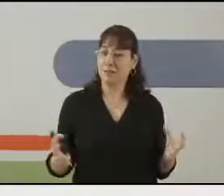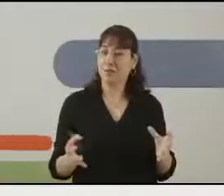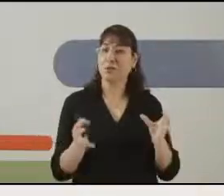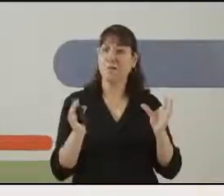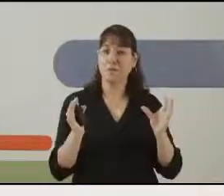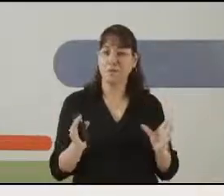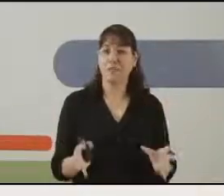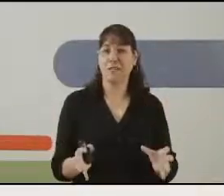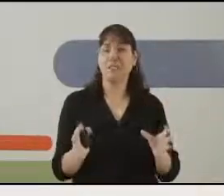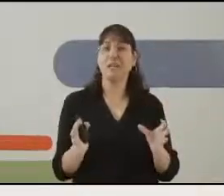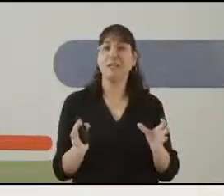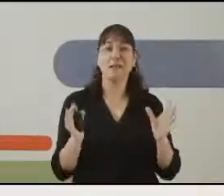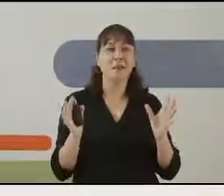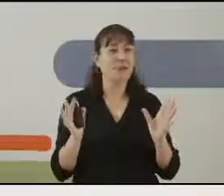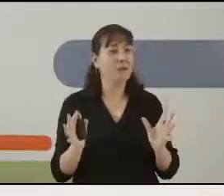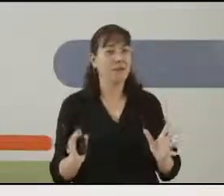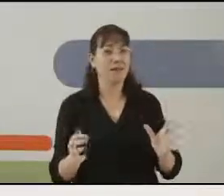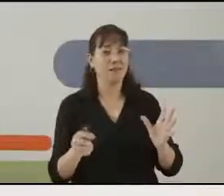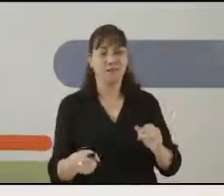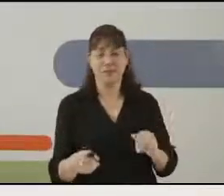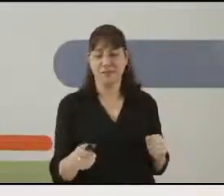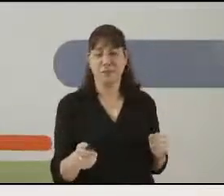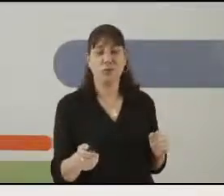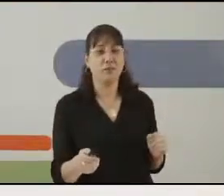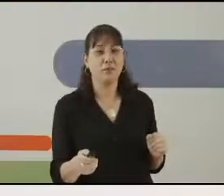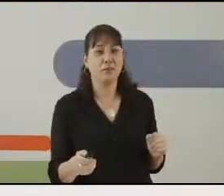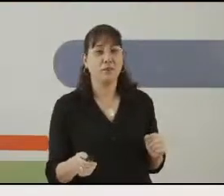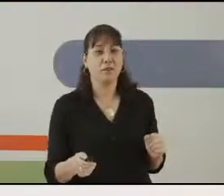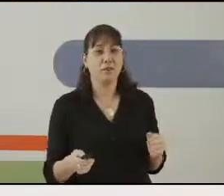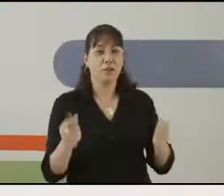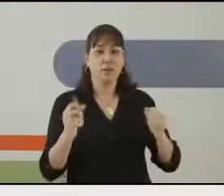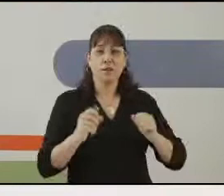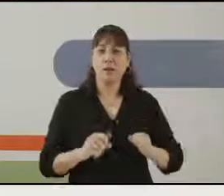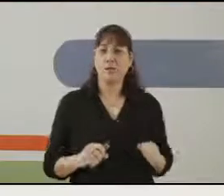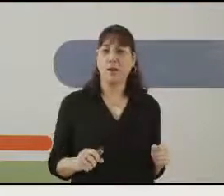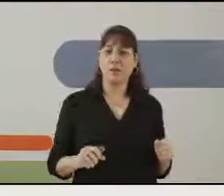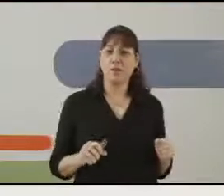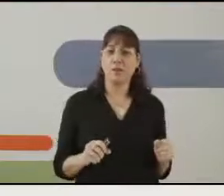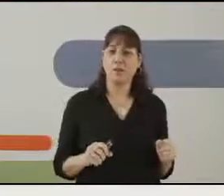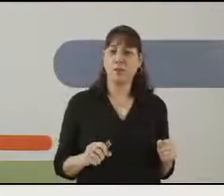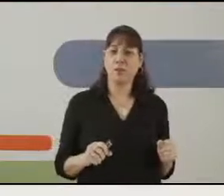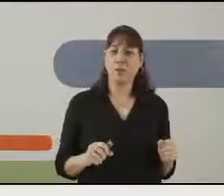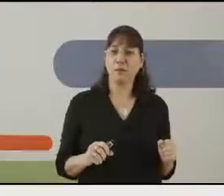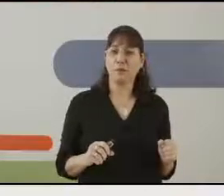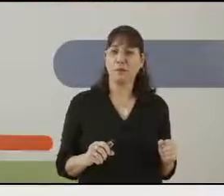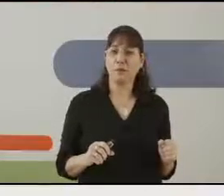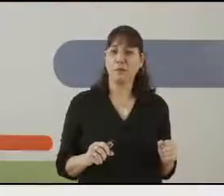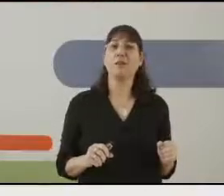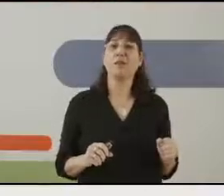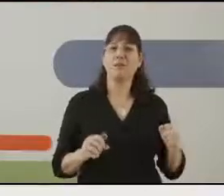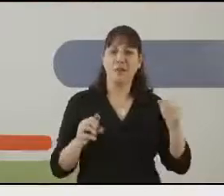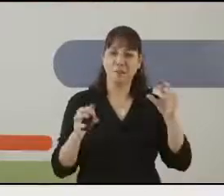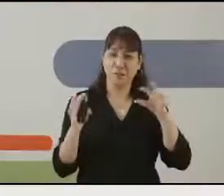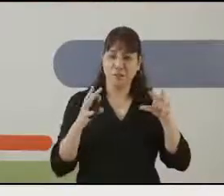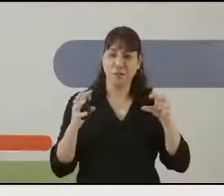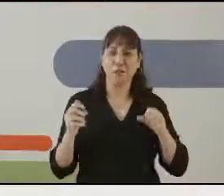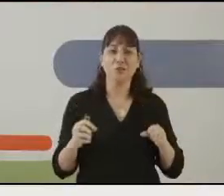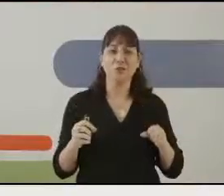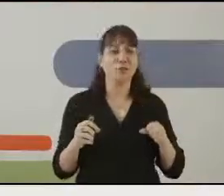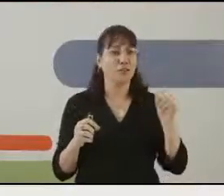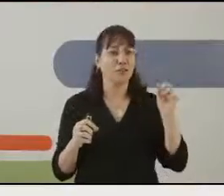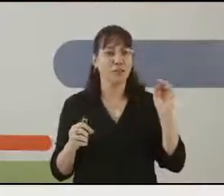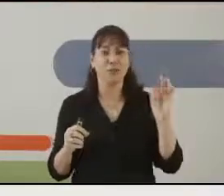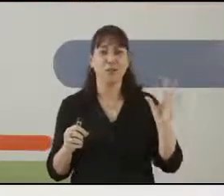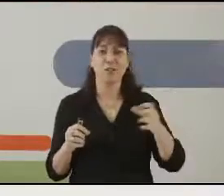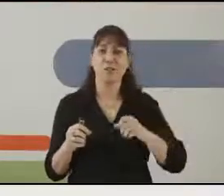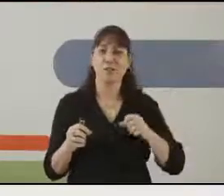צרפתי אותם ויצרתי מרק כתום וכשאני מכינה מרק עגבניות מה אתם חושבים? אני אקח את העגבניות